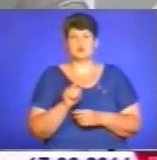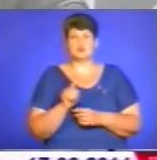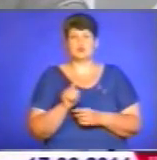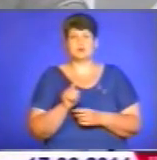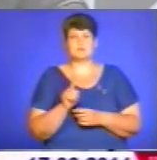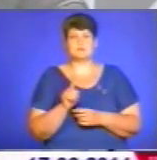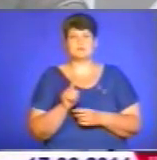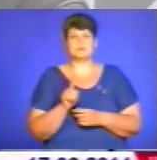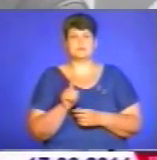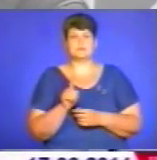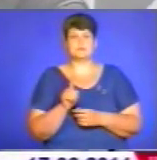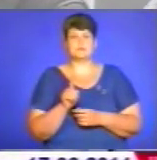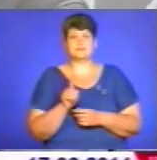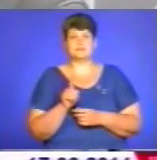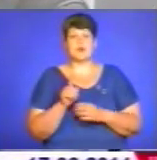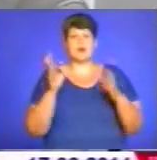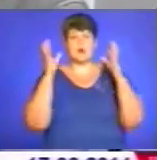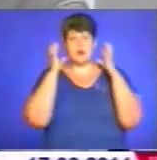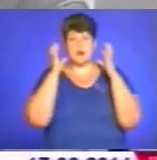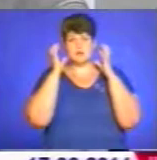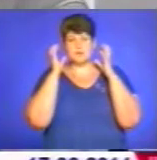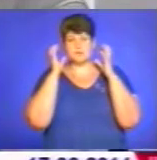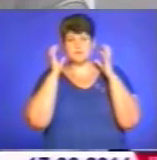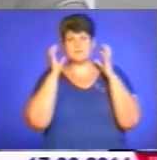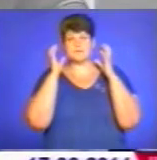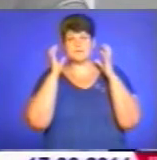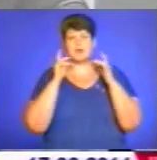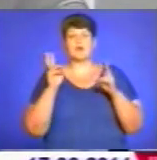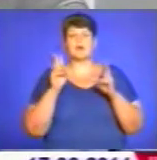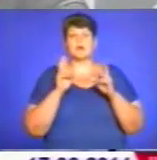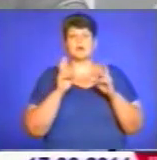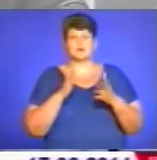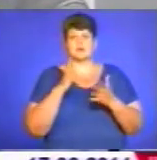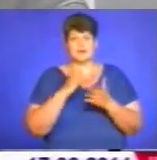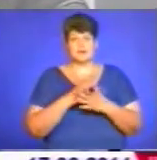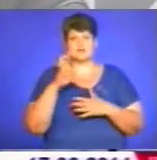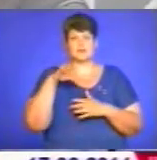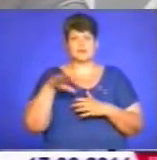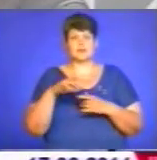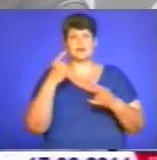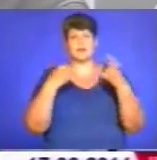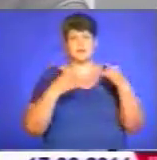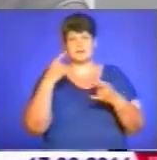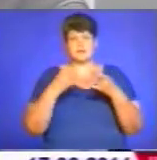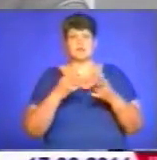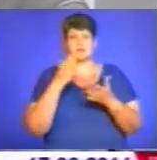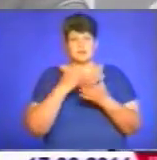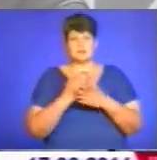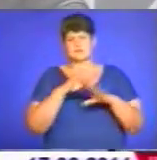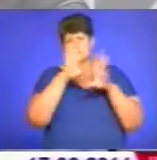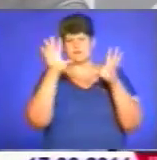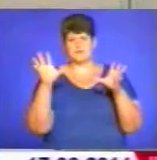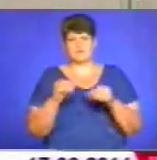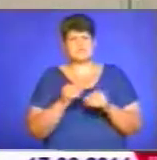радіо, яке є в цій країні, таке телевідження, яке є в цій країні,